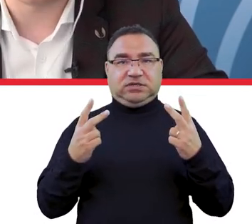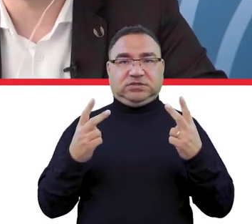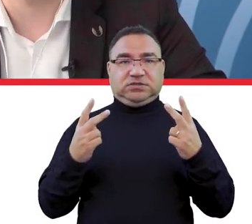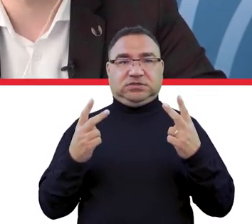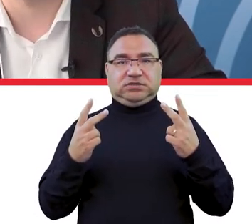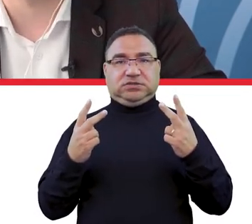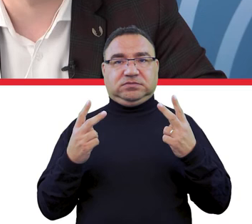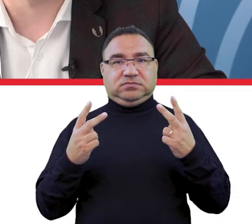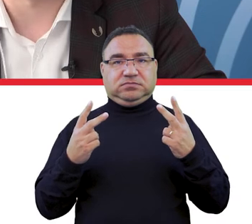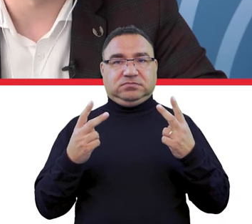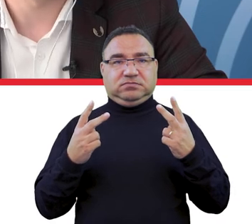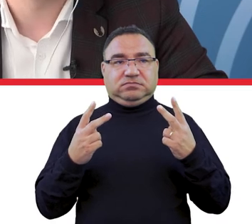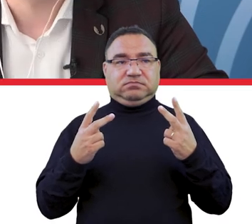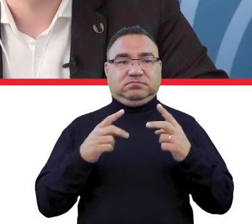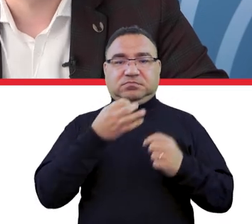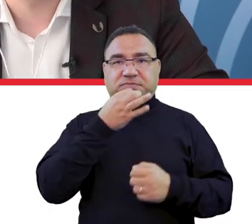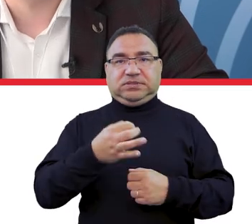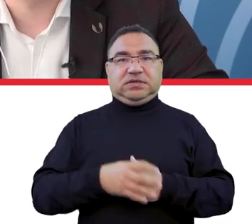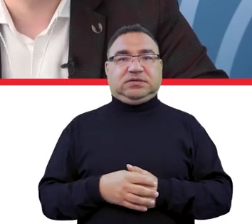utożsamiamy się z tym pytaniem.